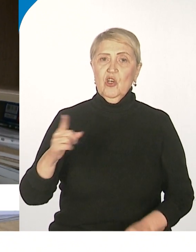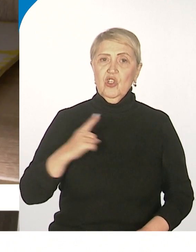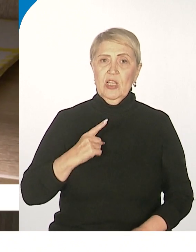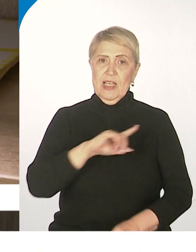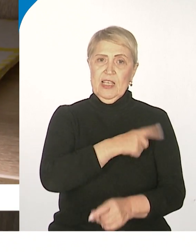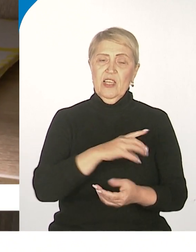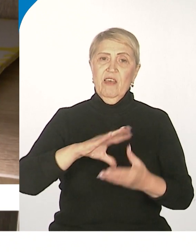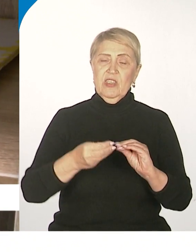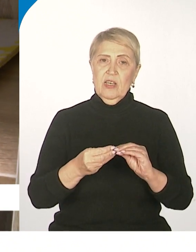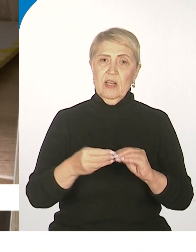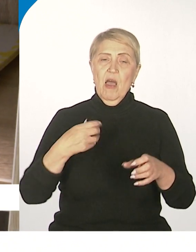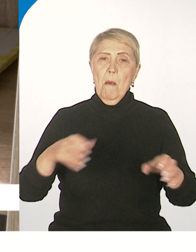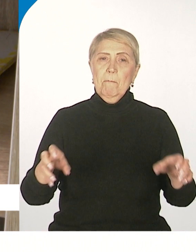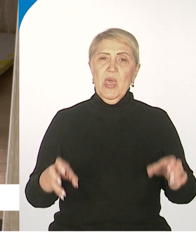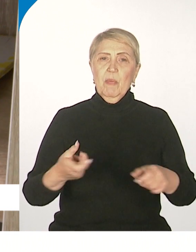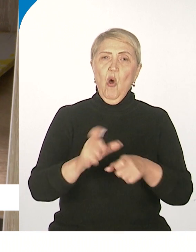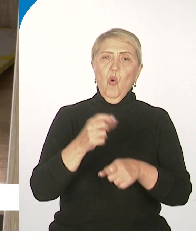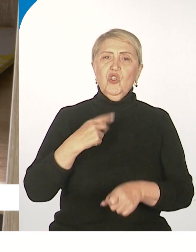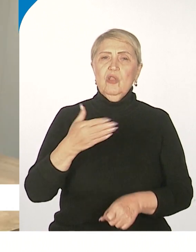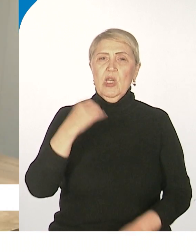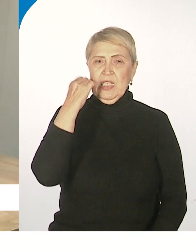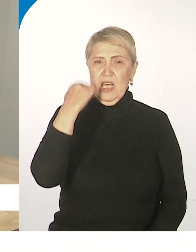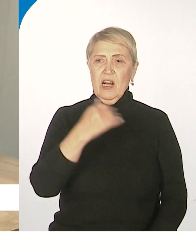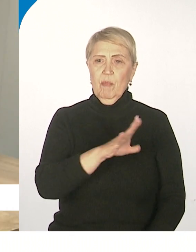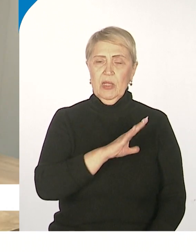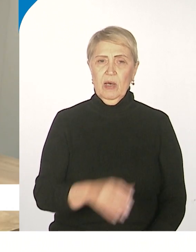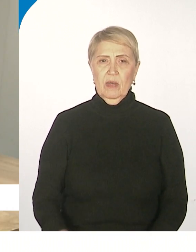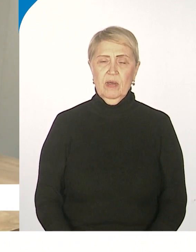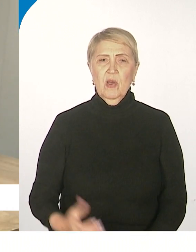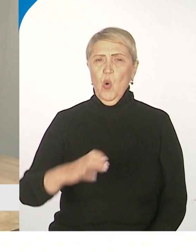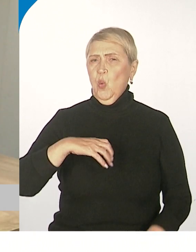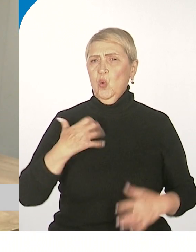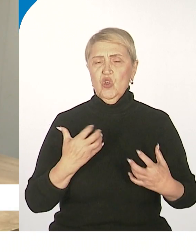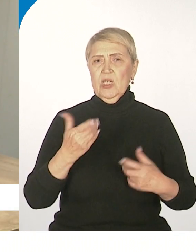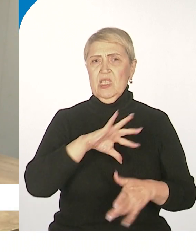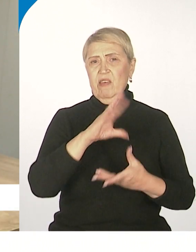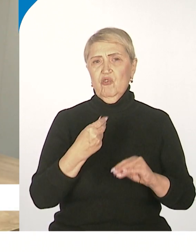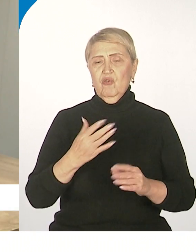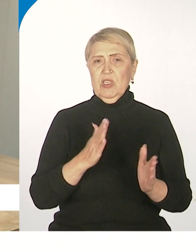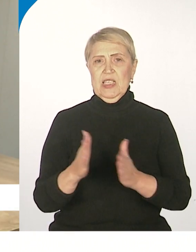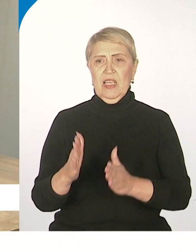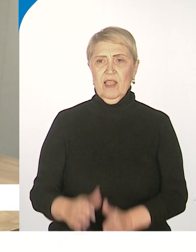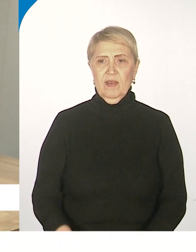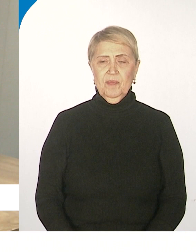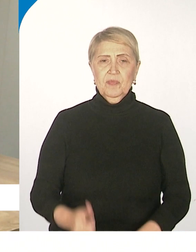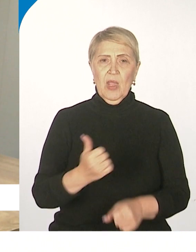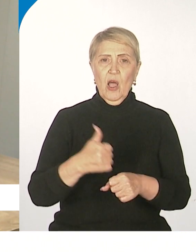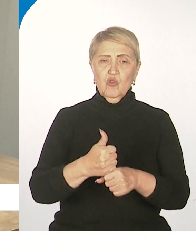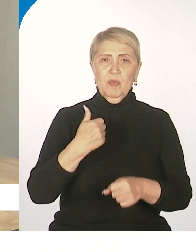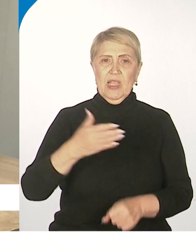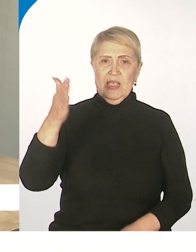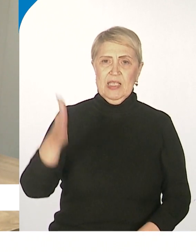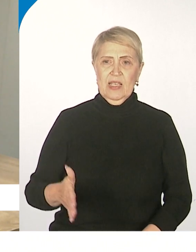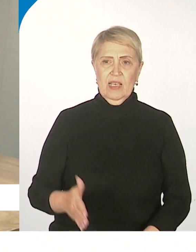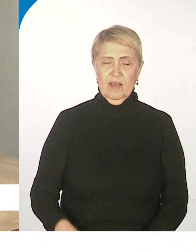всех. Мебель очень старая была. Вообще в ужасном состоянии была почта. Особенно стены. Это